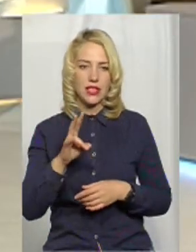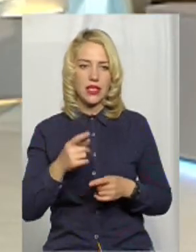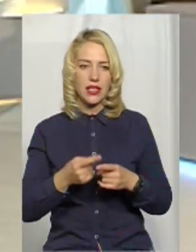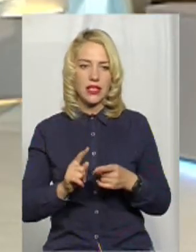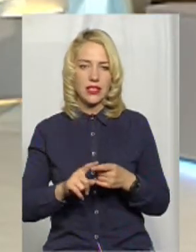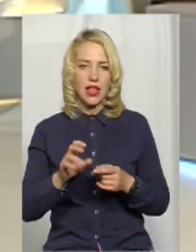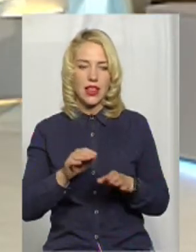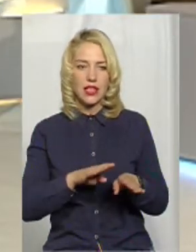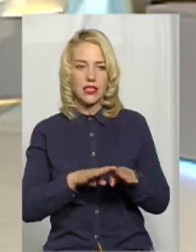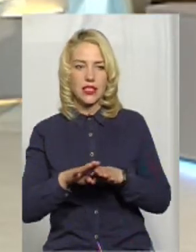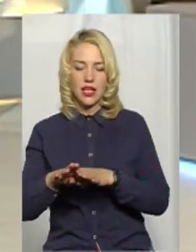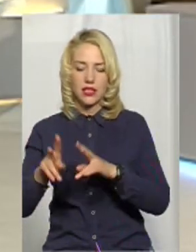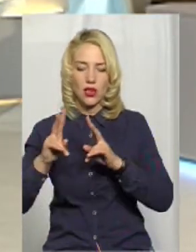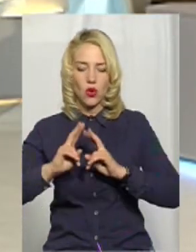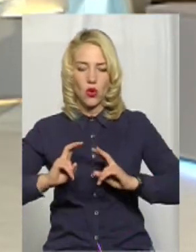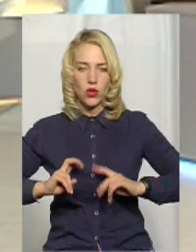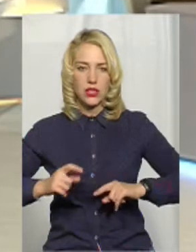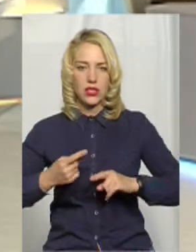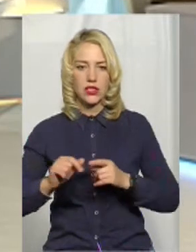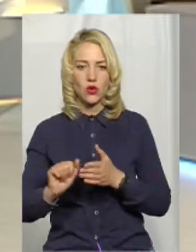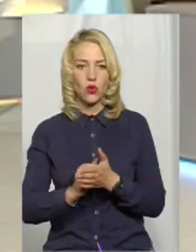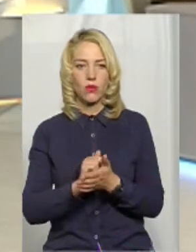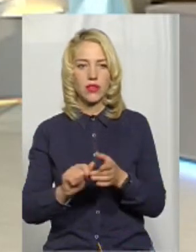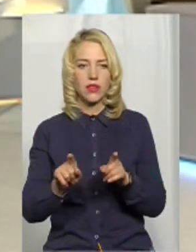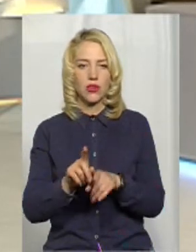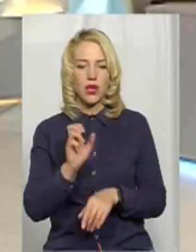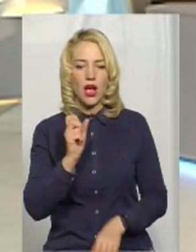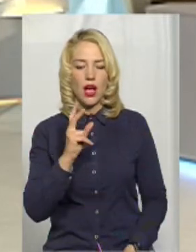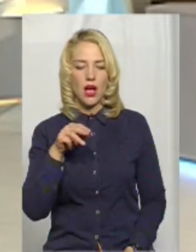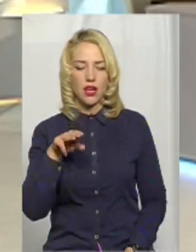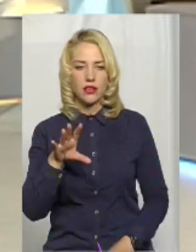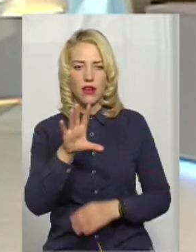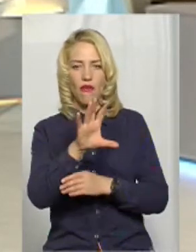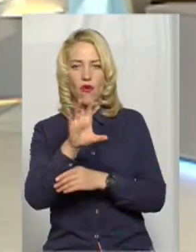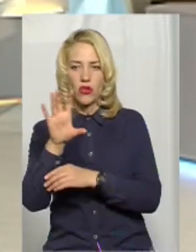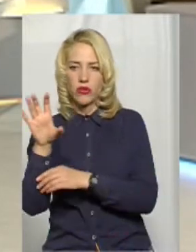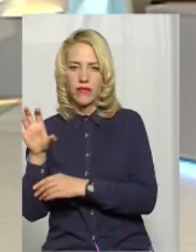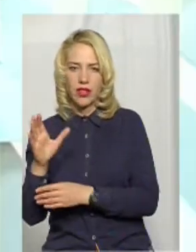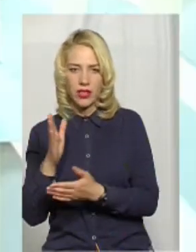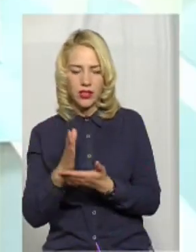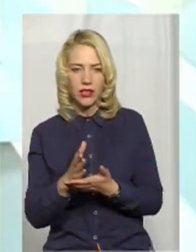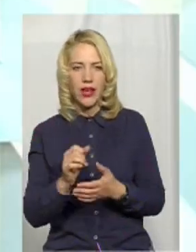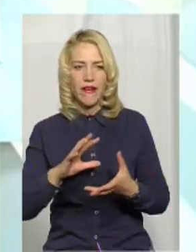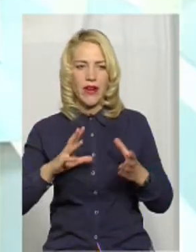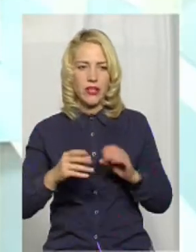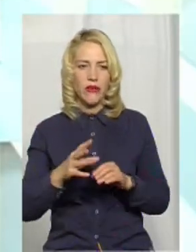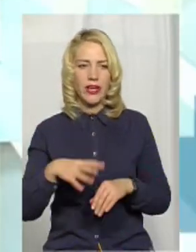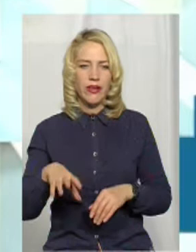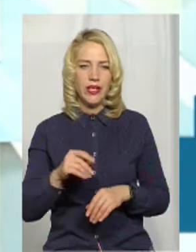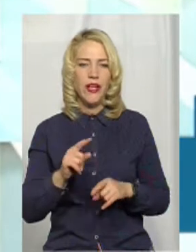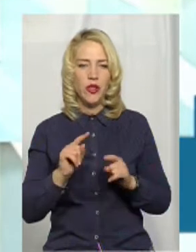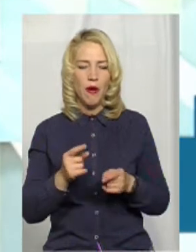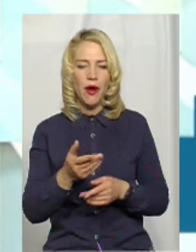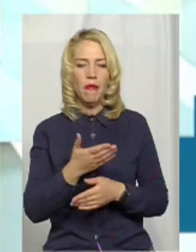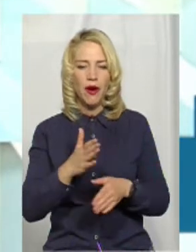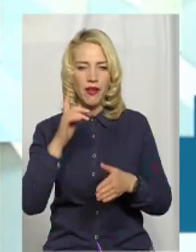це на стадії розгляду ці документи. Також цей акт з фотосвітлинами, висновки всі. Тому, звісно ж,